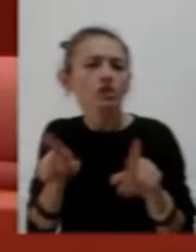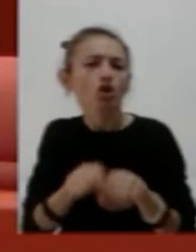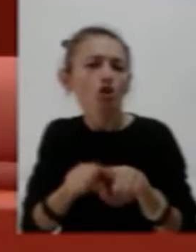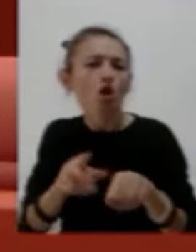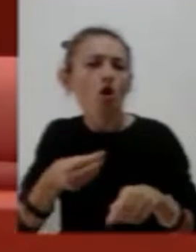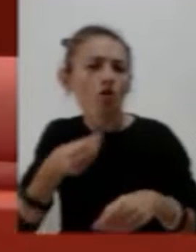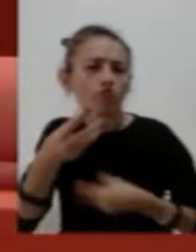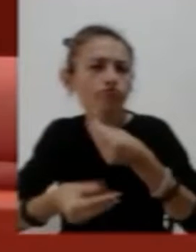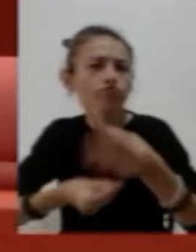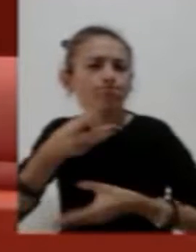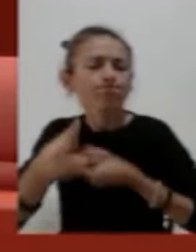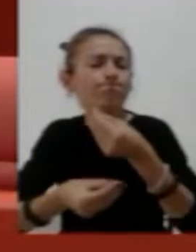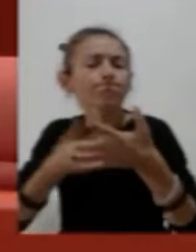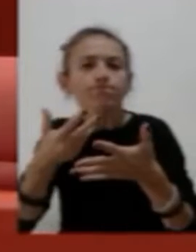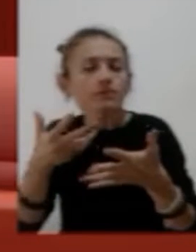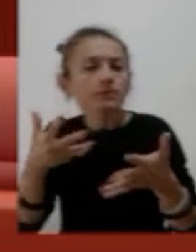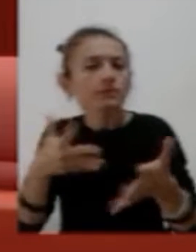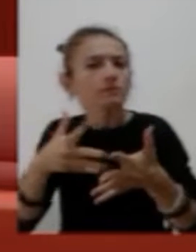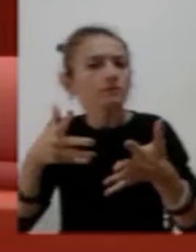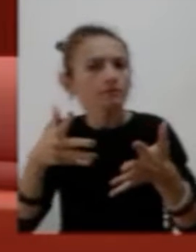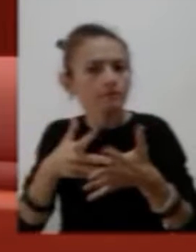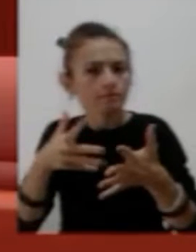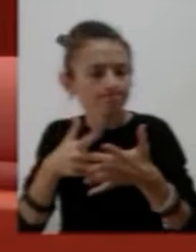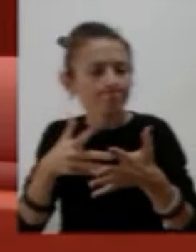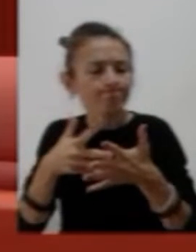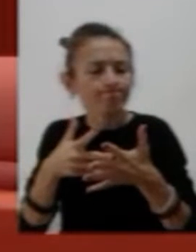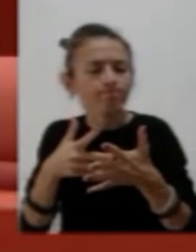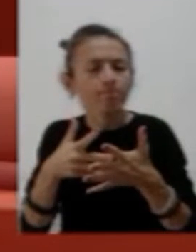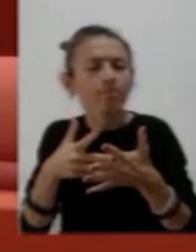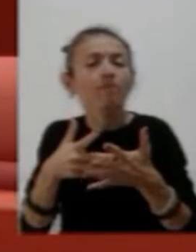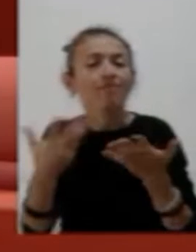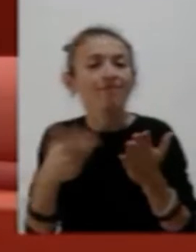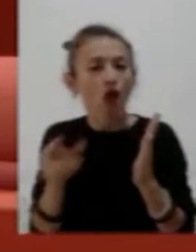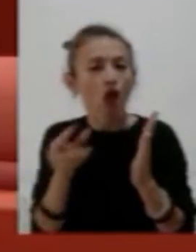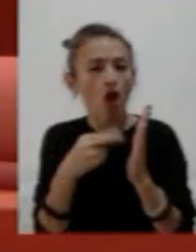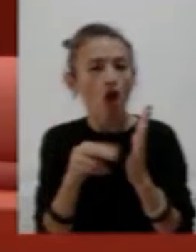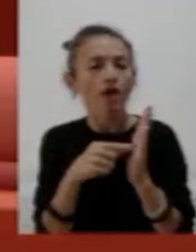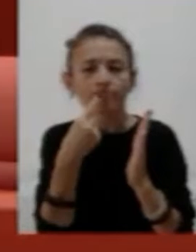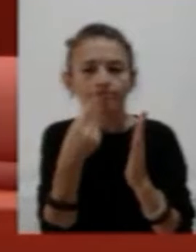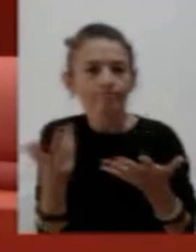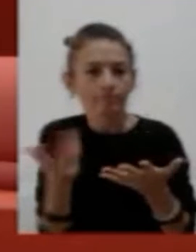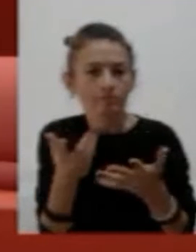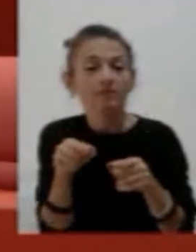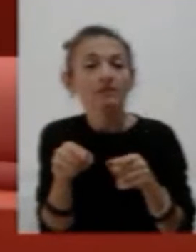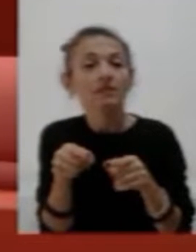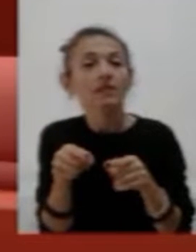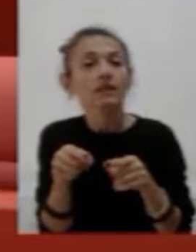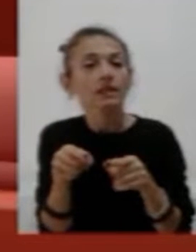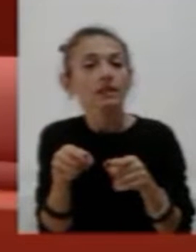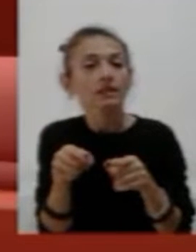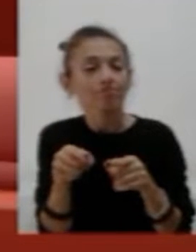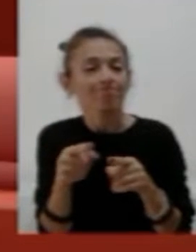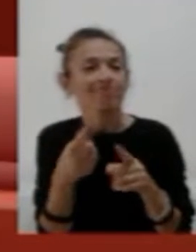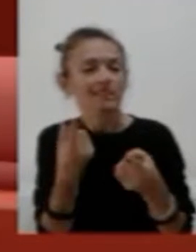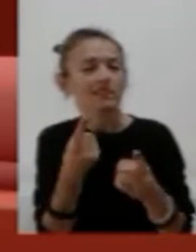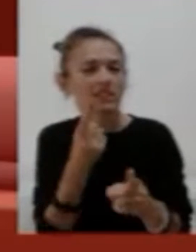nota si diceva che per far fronte alle necessità economiche delle varie associazioni